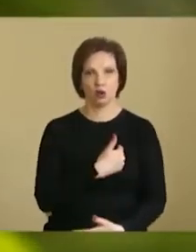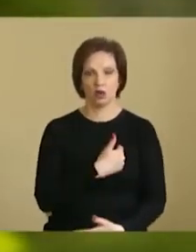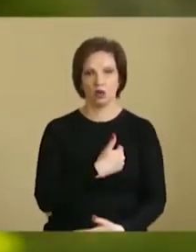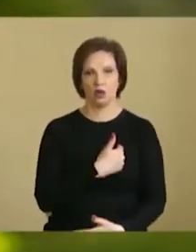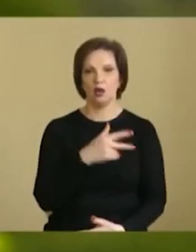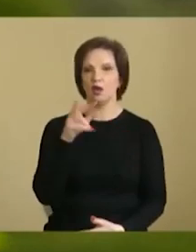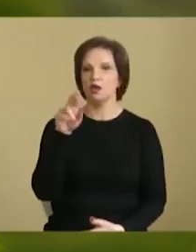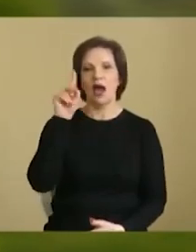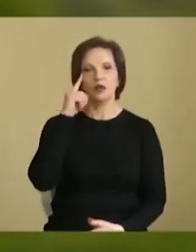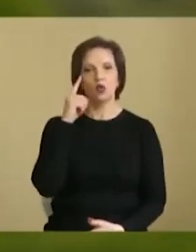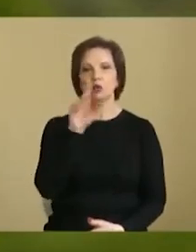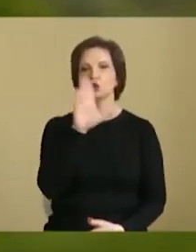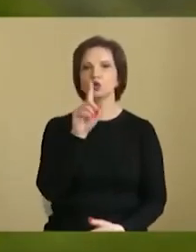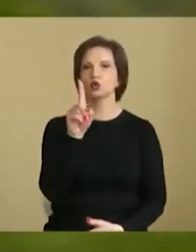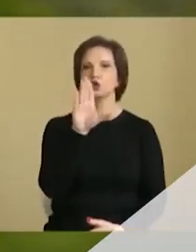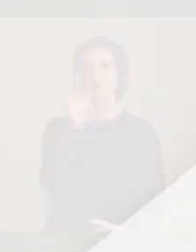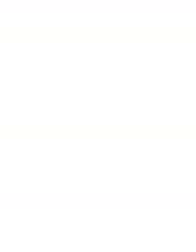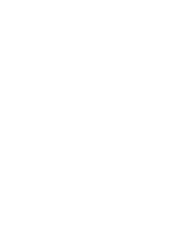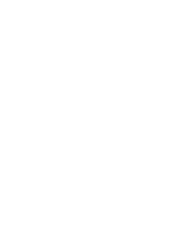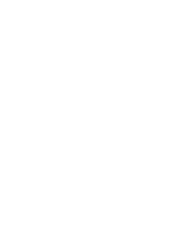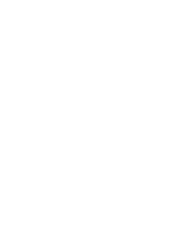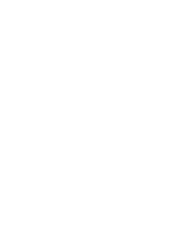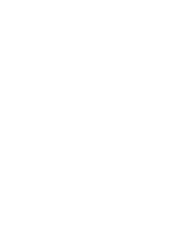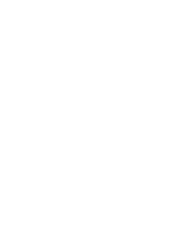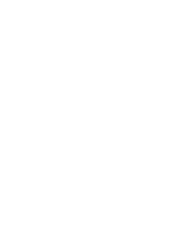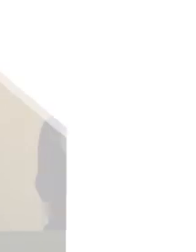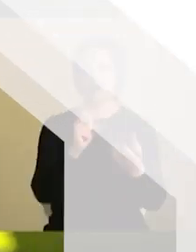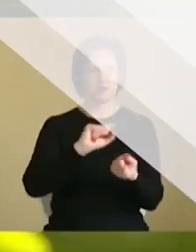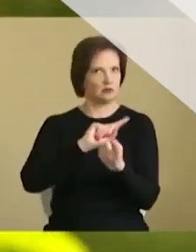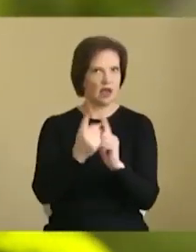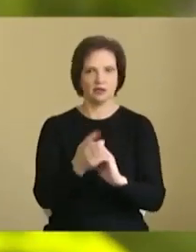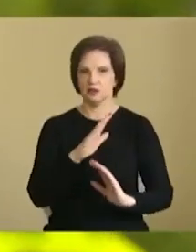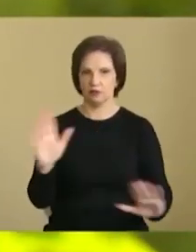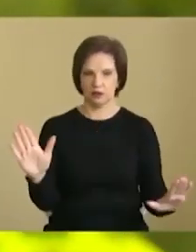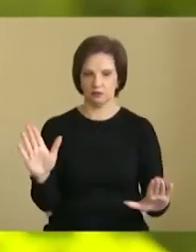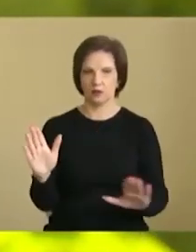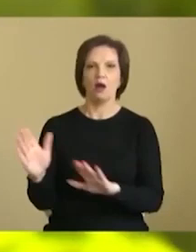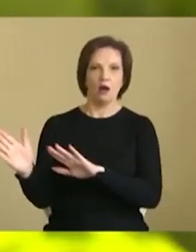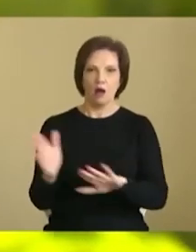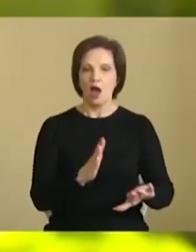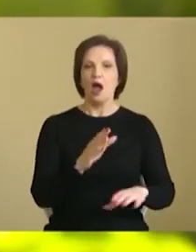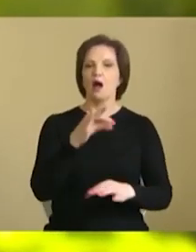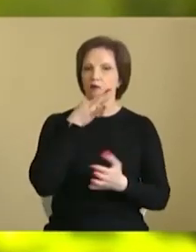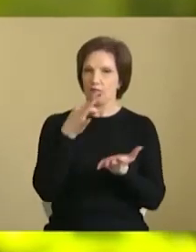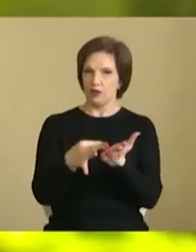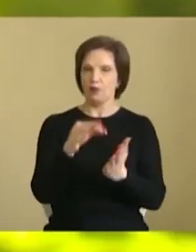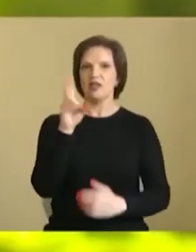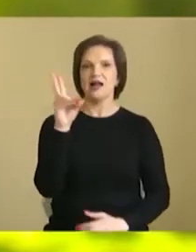Я думаю, що він себе поводив некоректно. Єрмак, Шефір не займаються зовсім кадровою політикою.